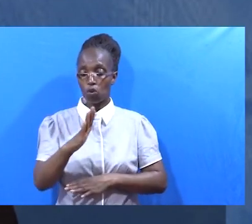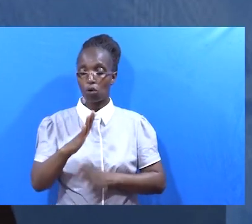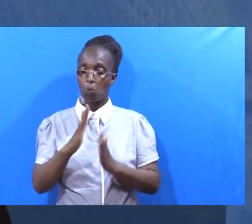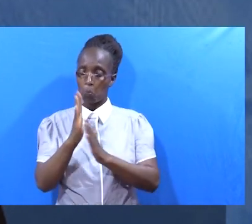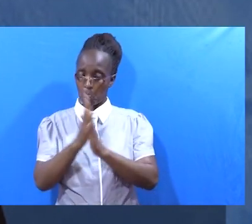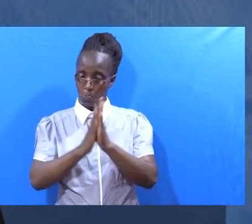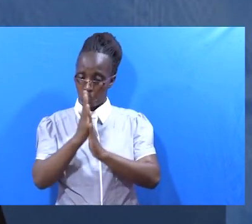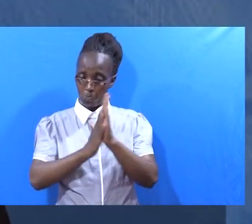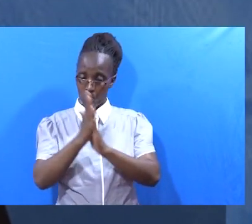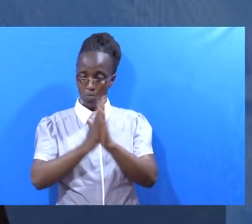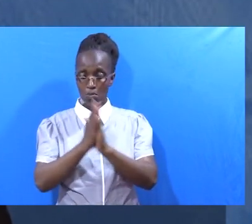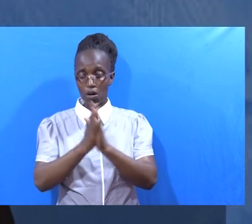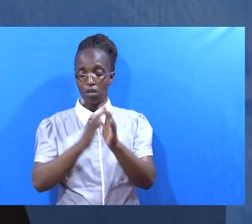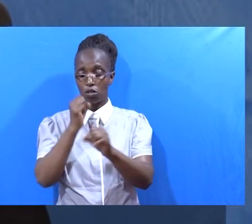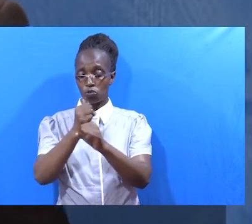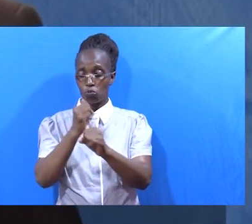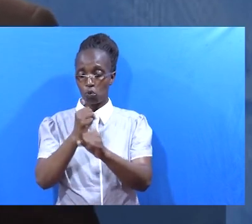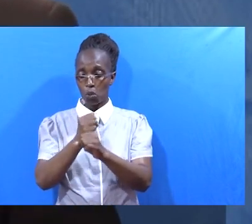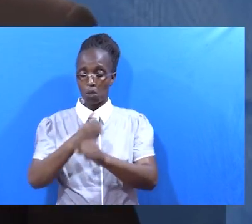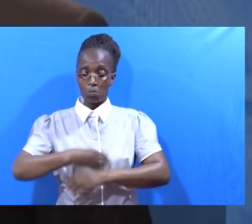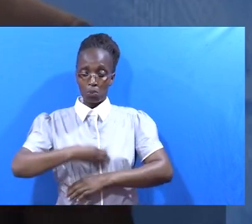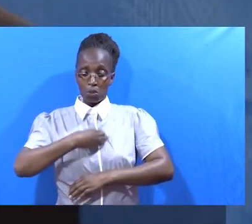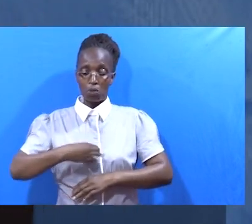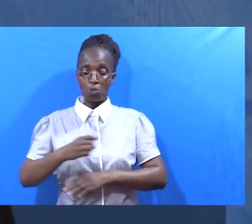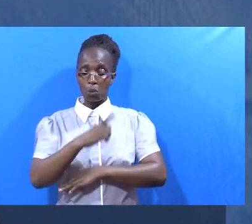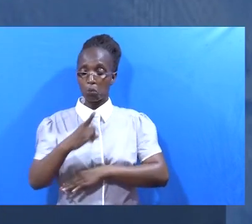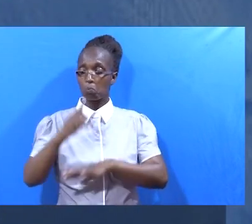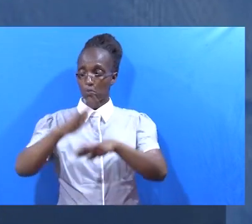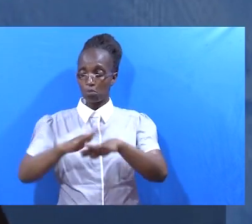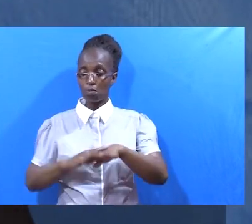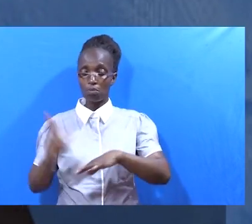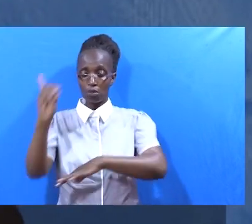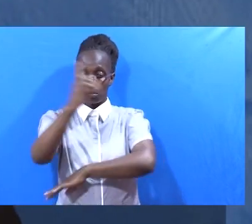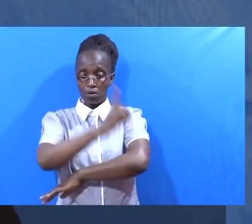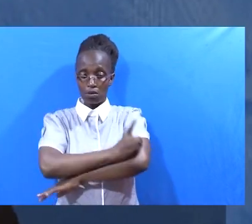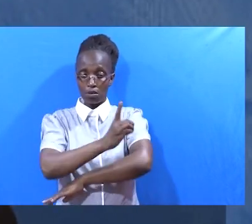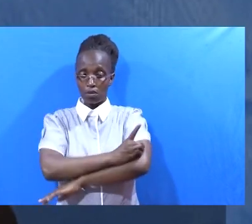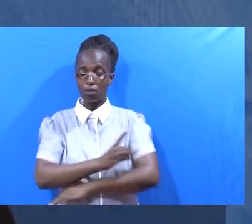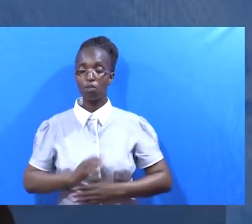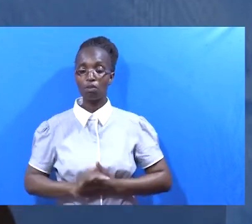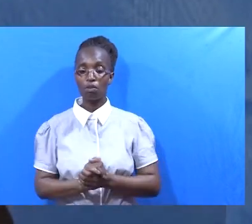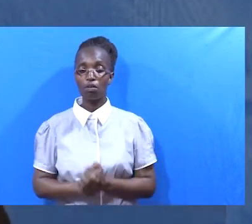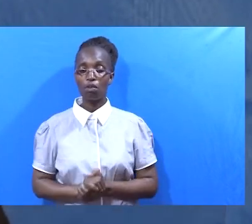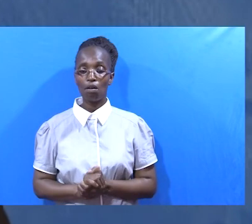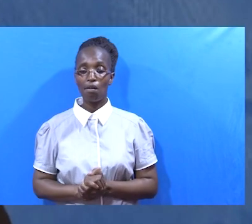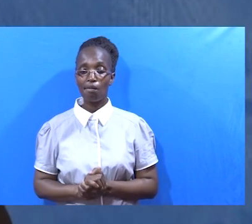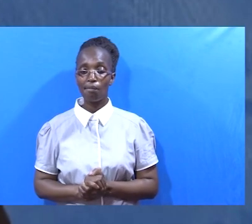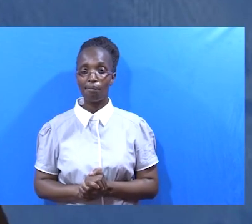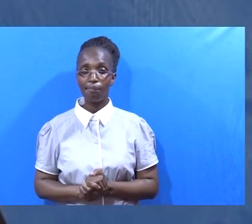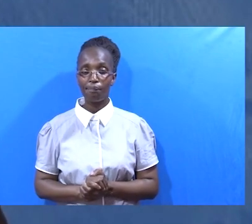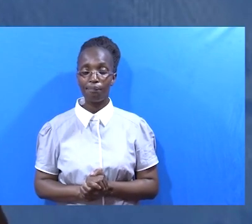Halikuwa na kusudia Kwa ajili ya nafsi ya kila moja Na kutakia siku njema Adi ya pokesho majaliwa Kwa yari ya kuonana AKmika kwa